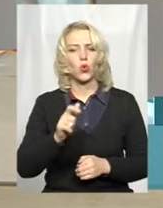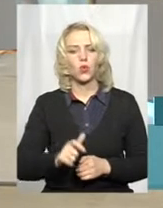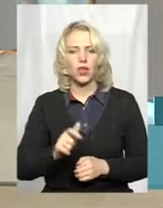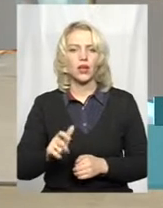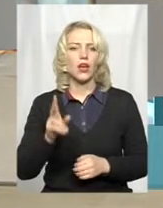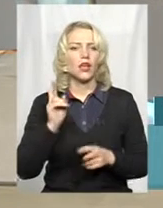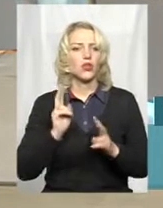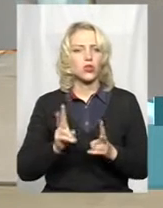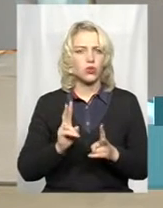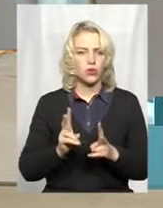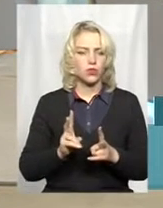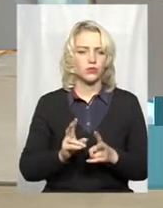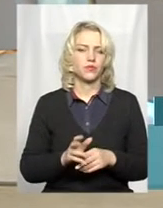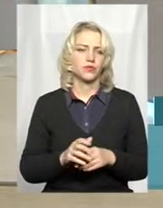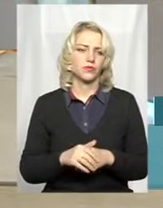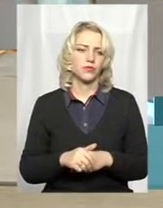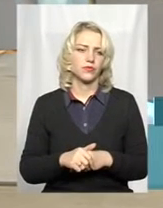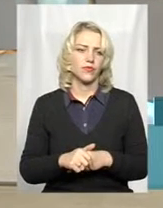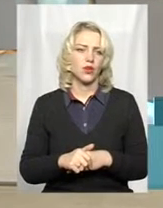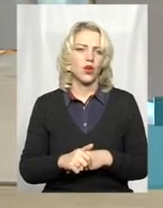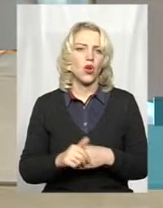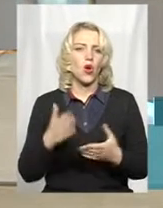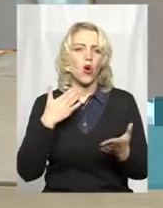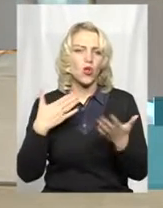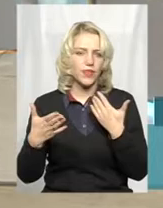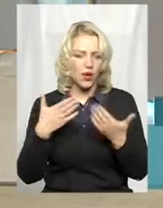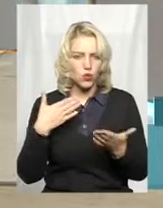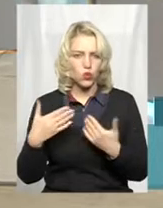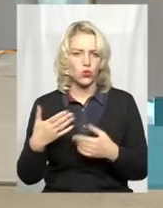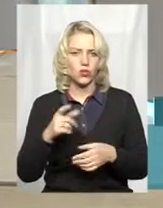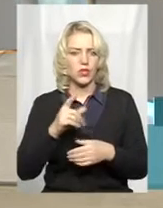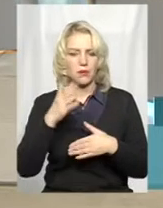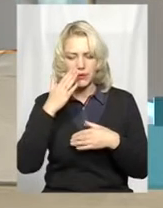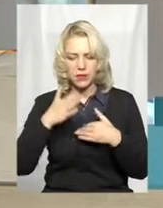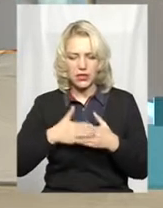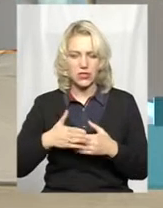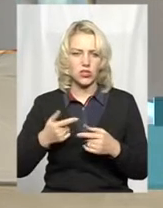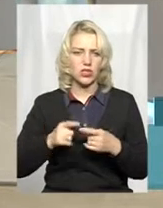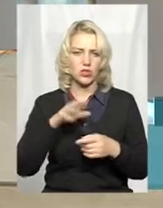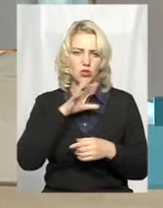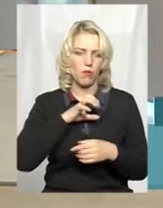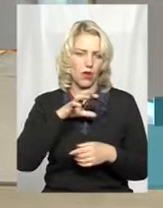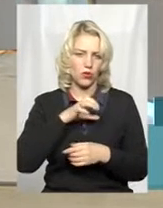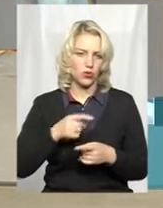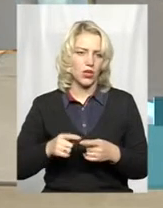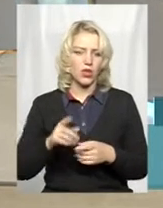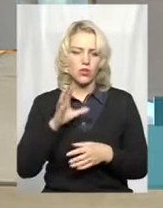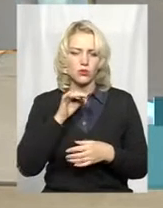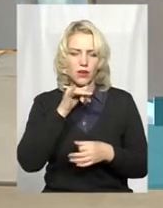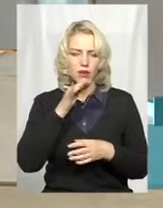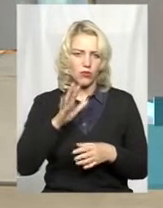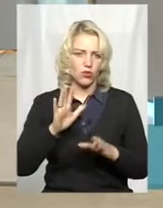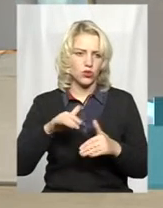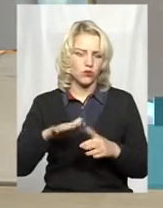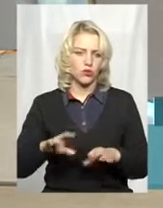скажімо… знаходяться в близості, так? Так, поблизості, і собака не може причинити